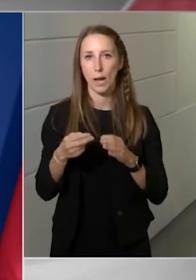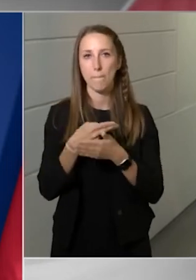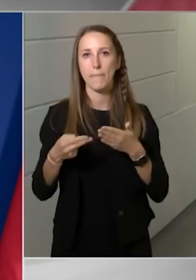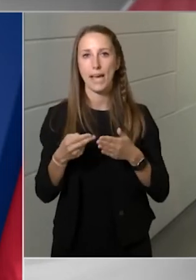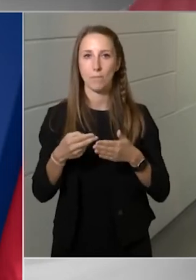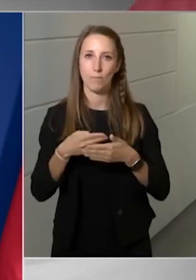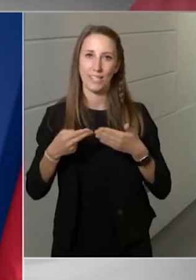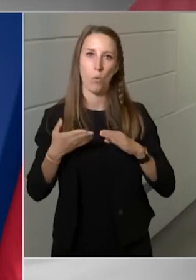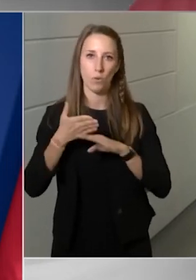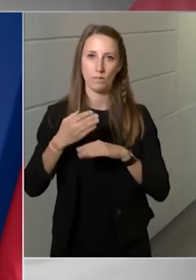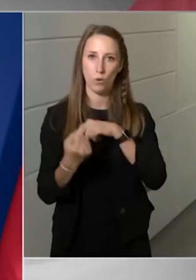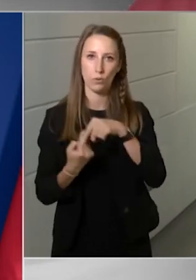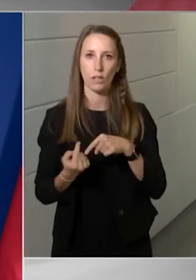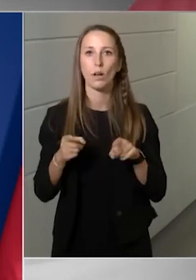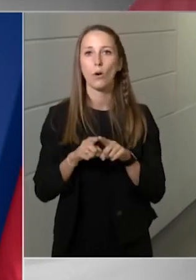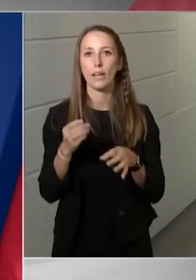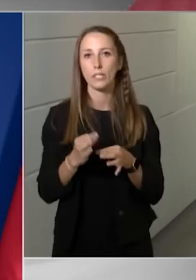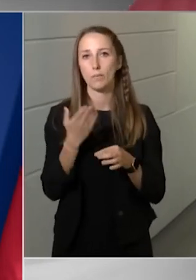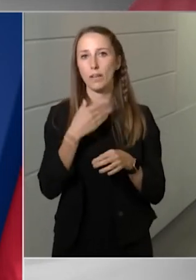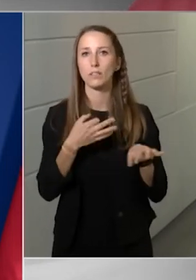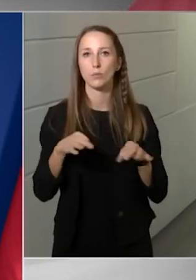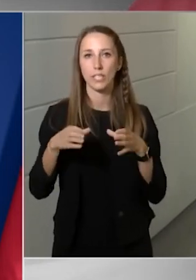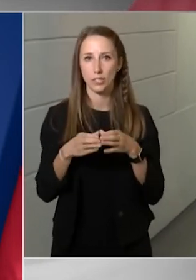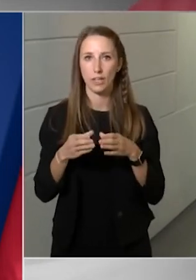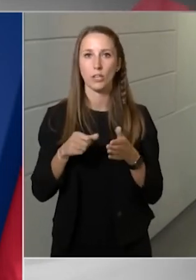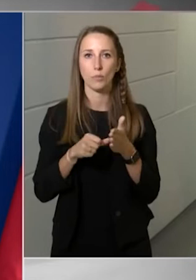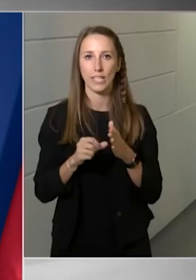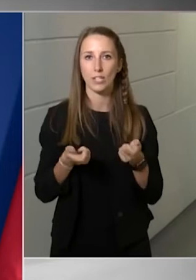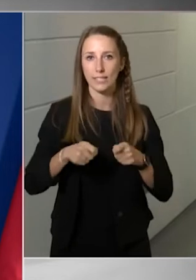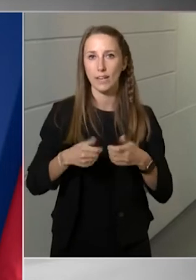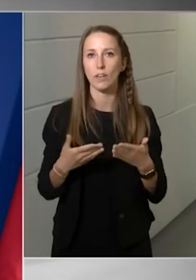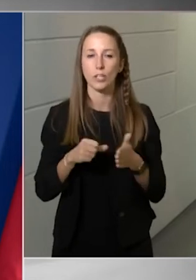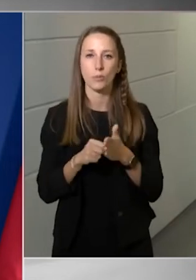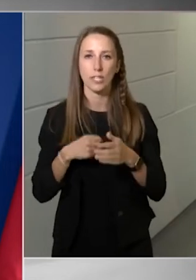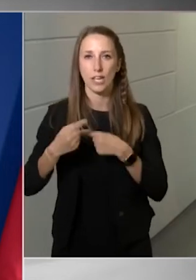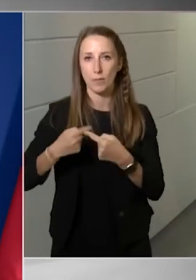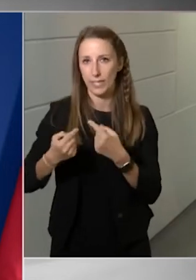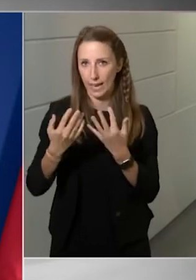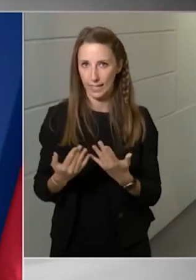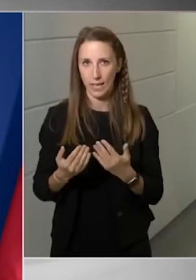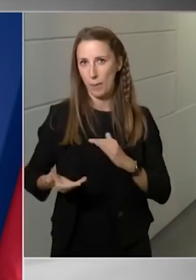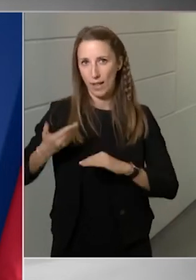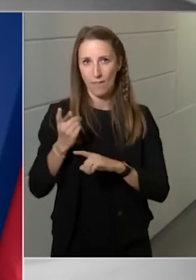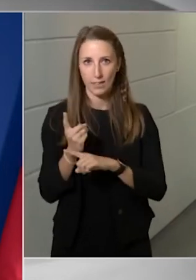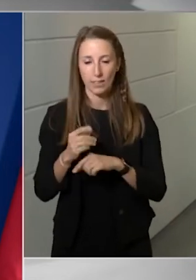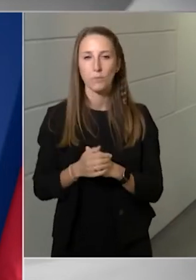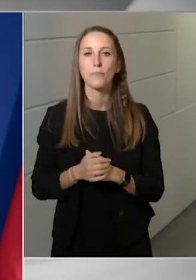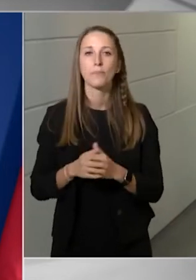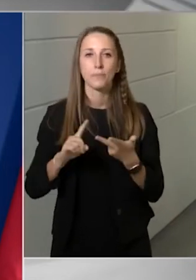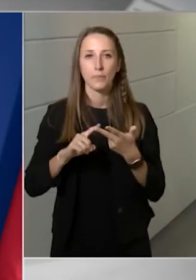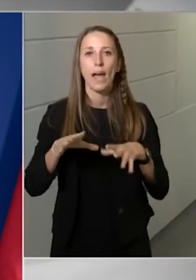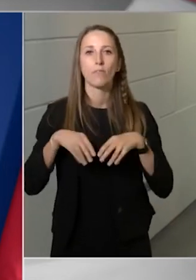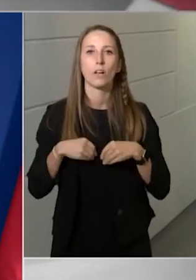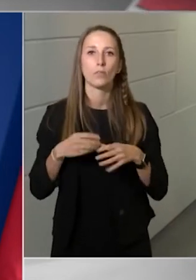Magyarországnak az uniós források egy jelentős részét az energiafüggőség csökkentésére kell fordítania. Elfogadtuk a bizottság